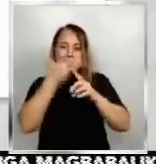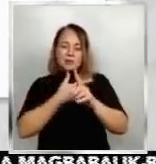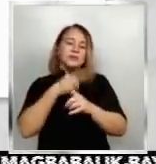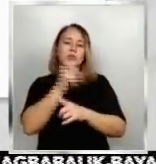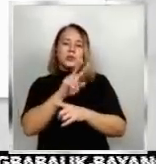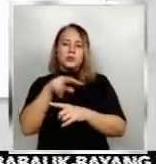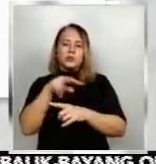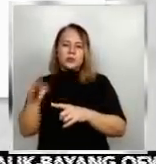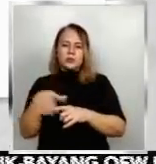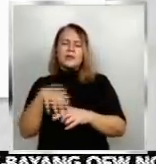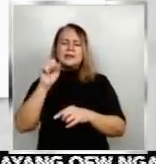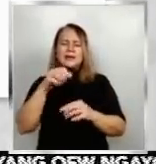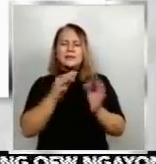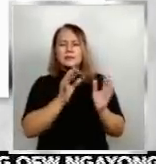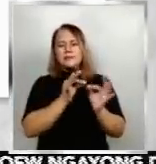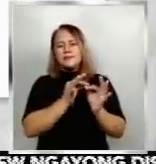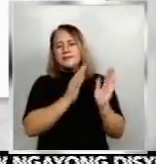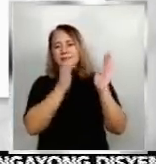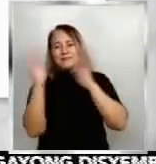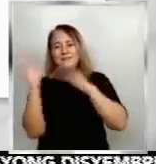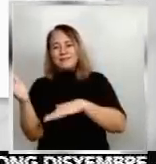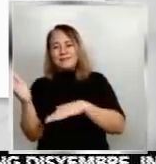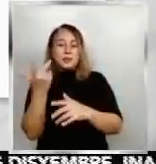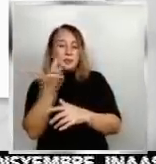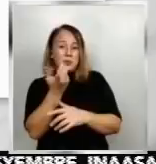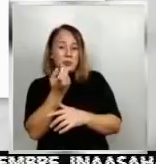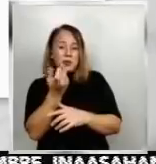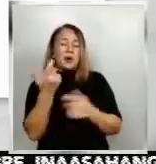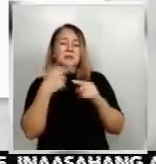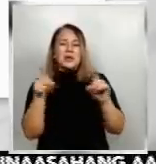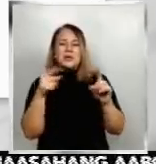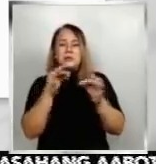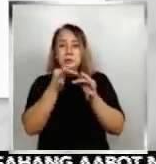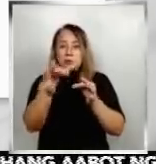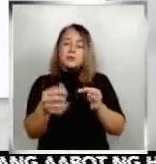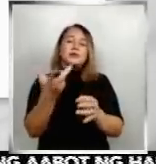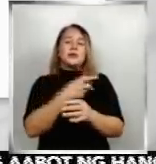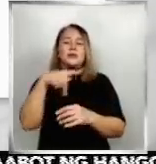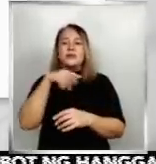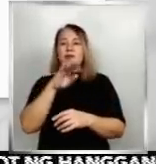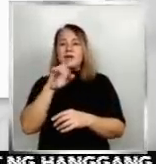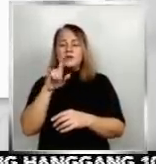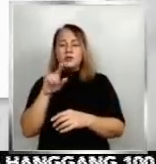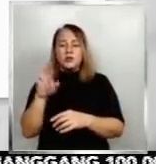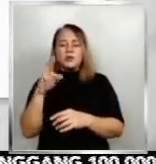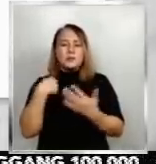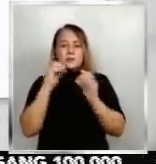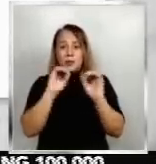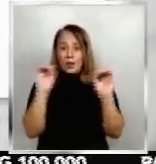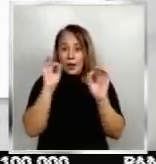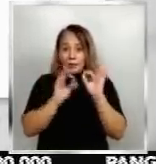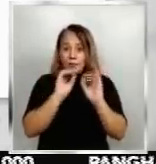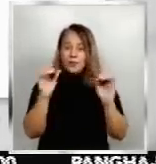nagka-delay sa delivery ng microsiringes, di naman daw naantala ang pagbabakunan ng Pfizer vaccines dahil habang wala nito ay gumamit ng